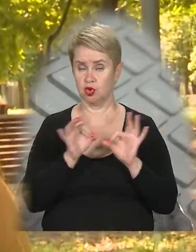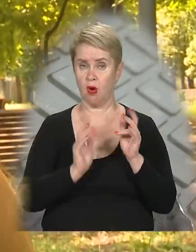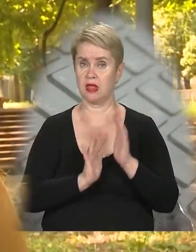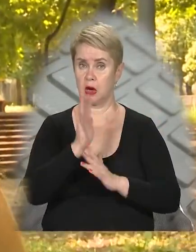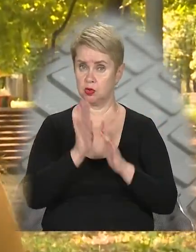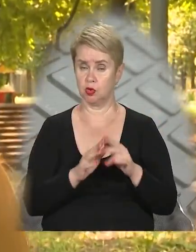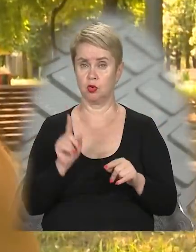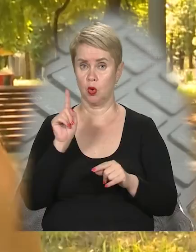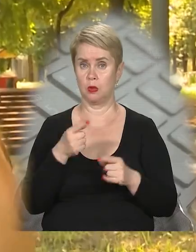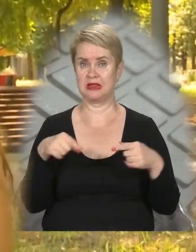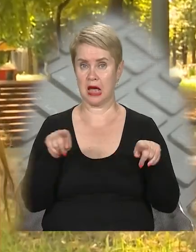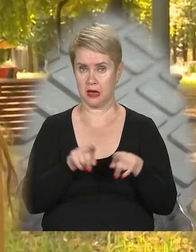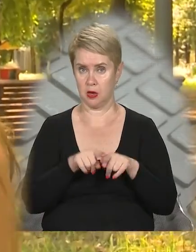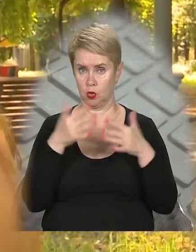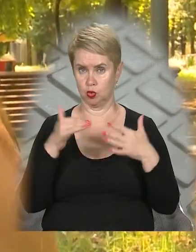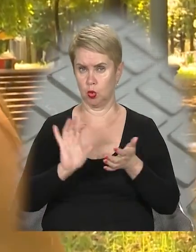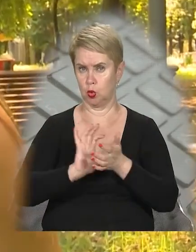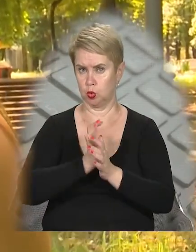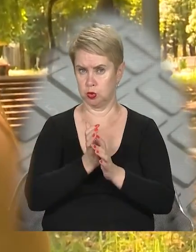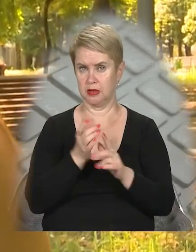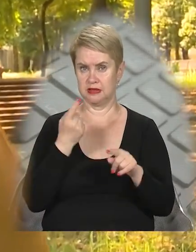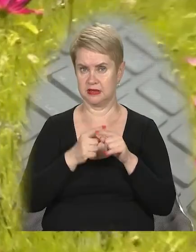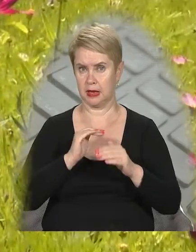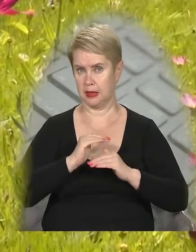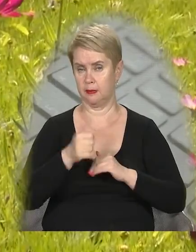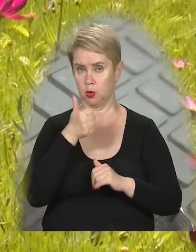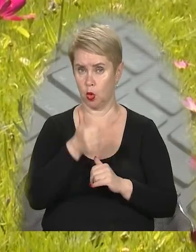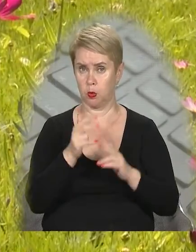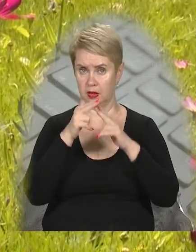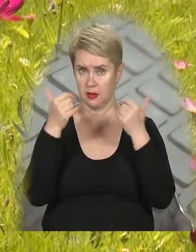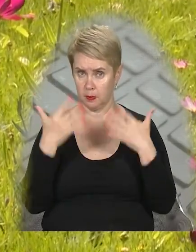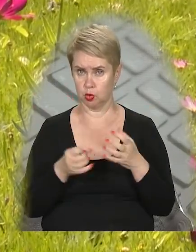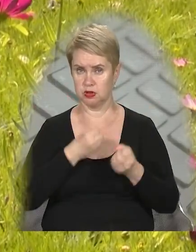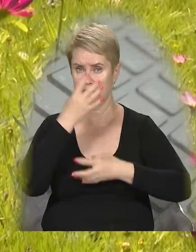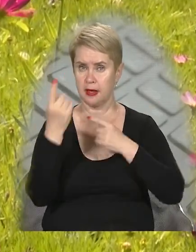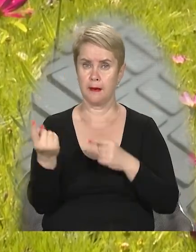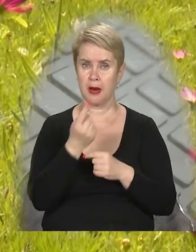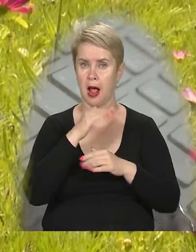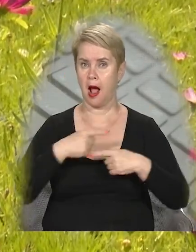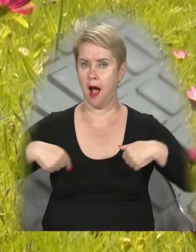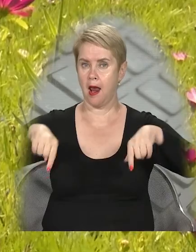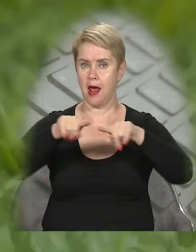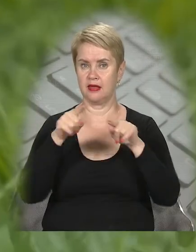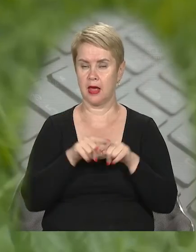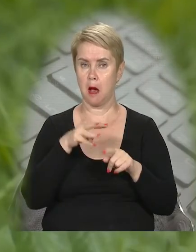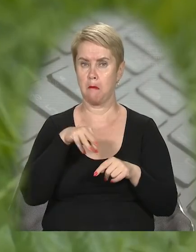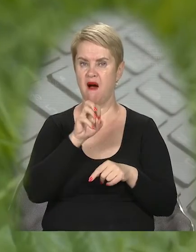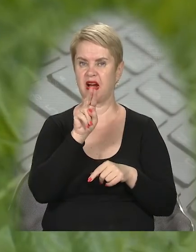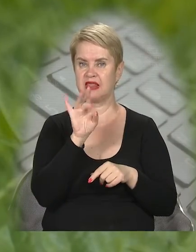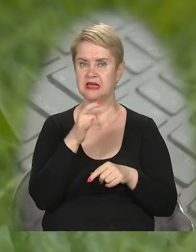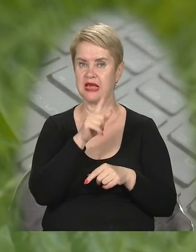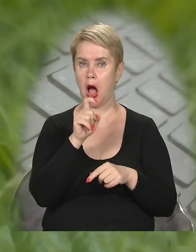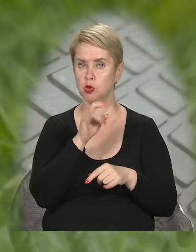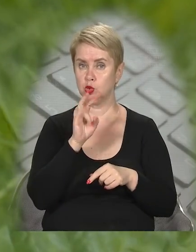не росло. Тому такий густий килим – це дуже добре. У Дніпрі вже зацвіли перші галявини так званого мавританського